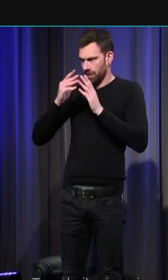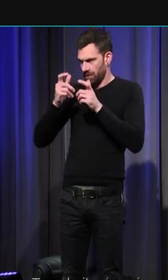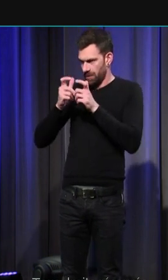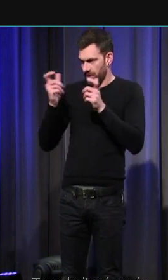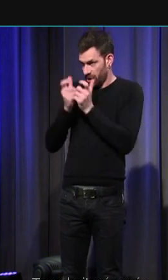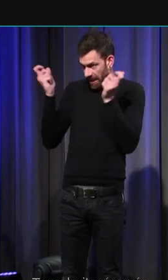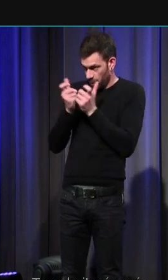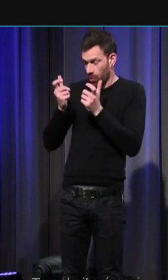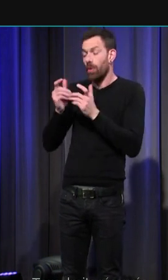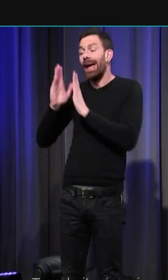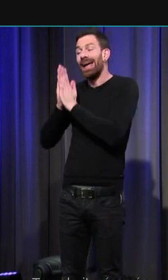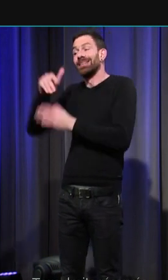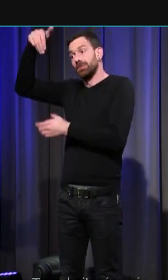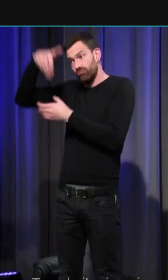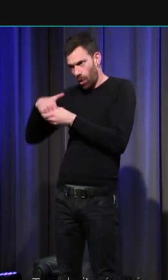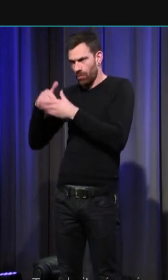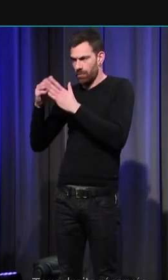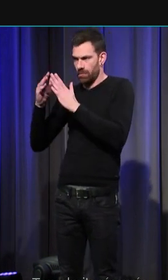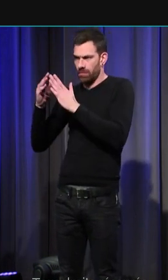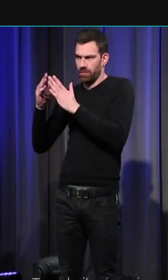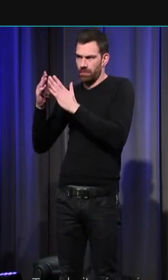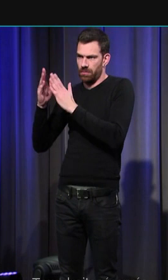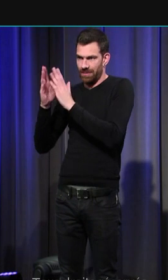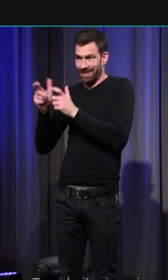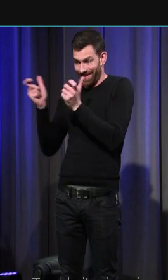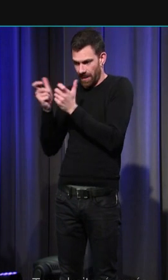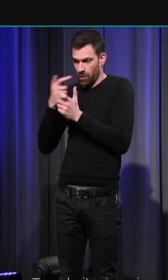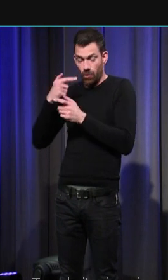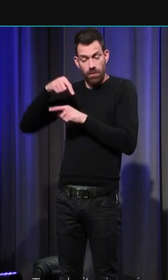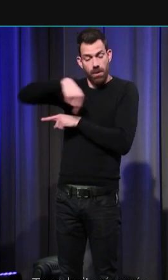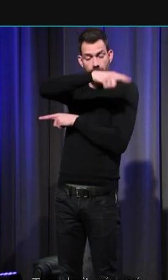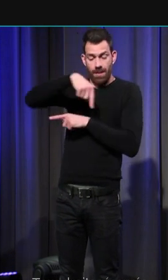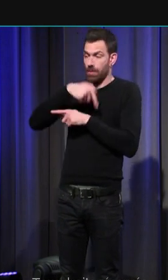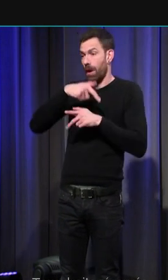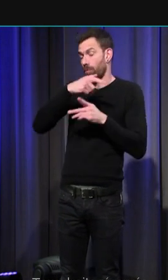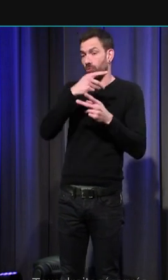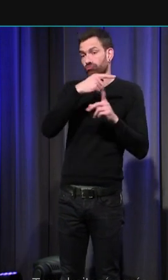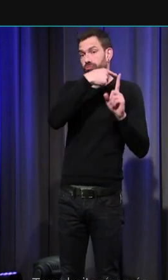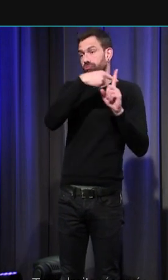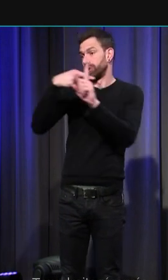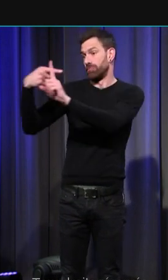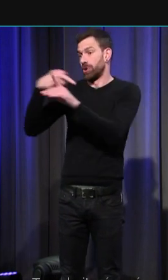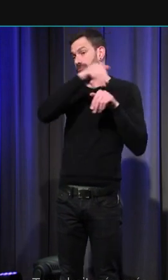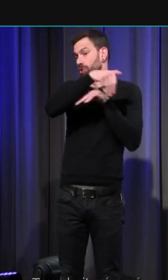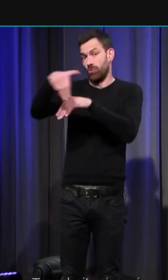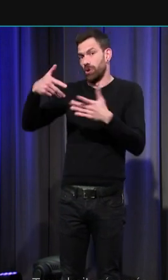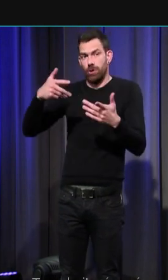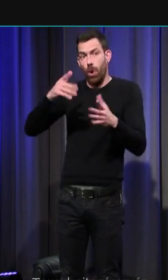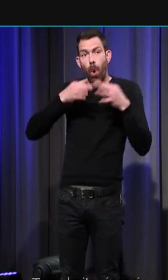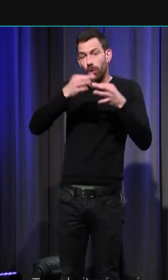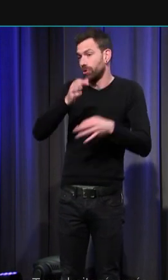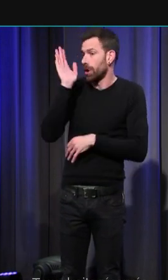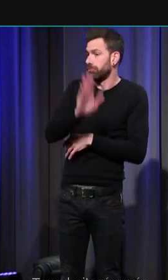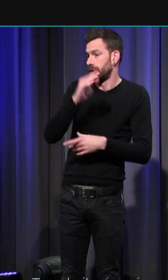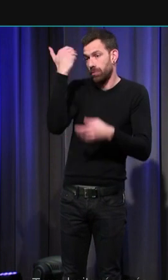château fictivement à l'intérieur du château s'était développé un vaste cimetière classique avec des sépultures du haut Moyen Âge orienté